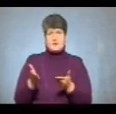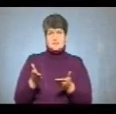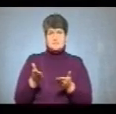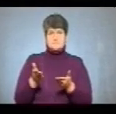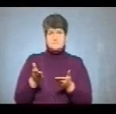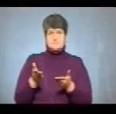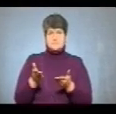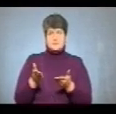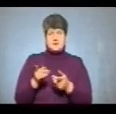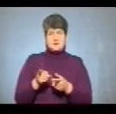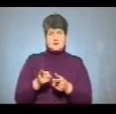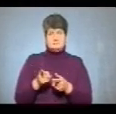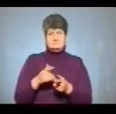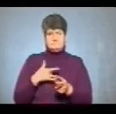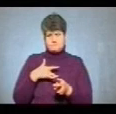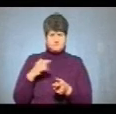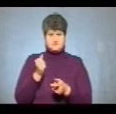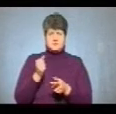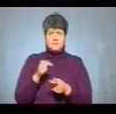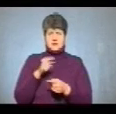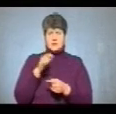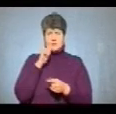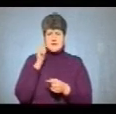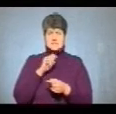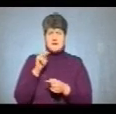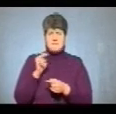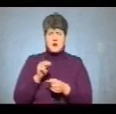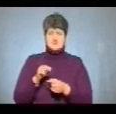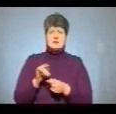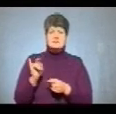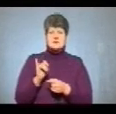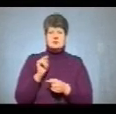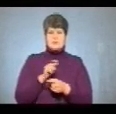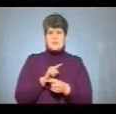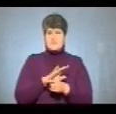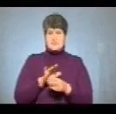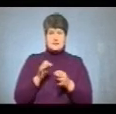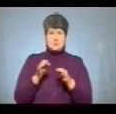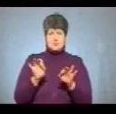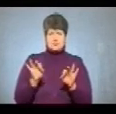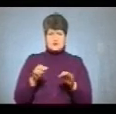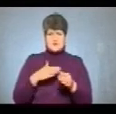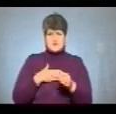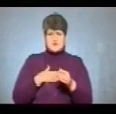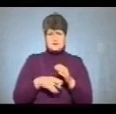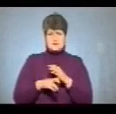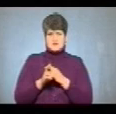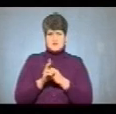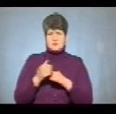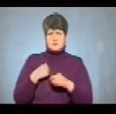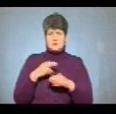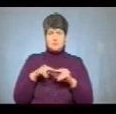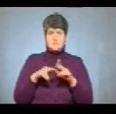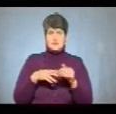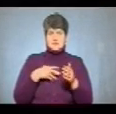стоять на своєму, що вони українська православна, і що вони не допустять нас до церкви, щоб ми будували